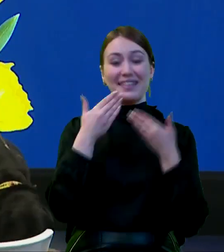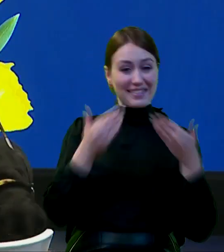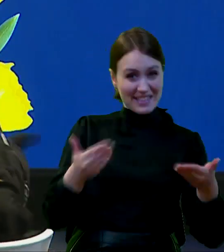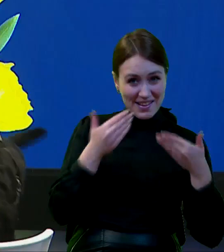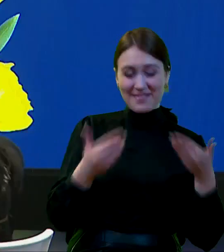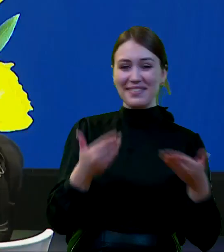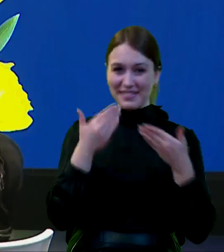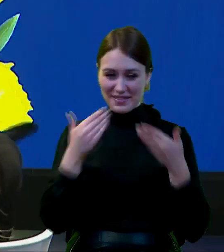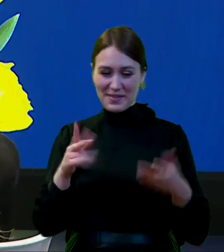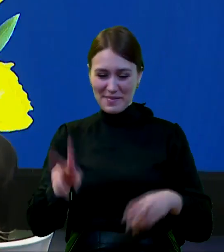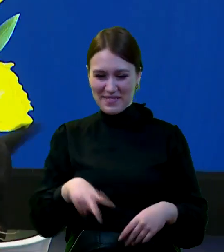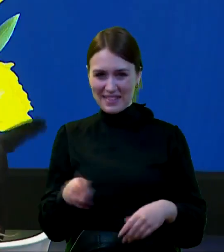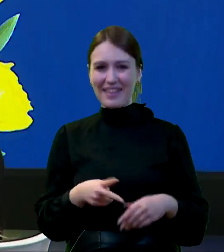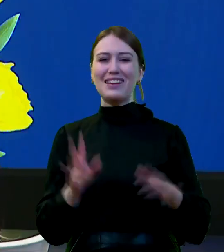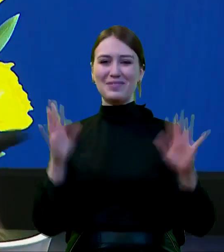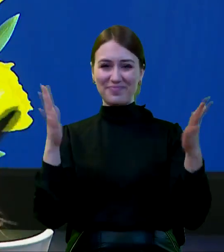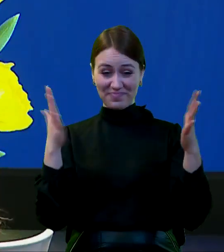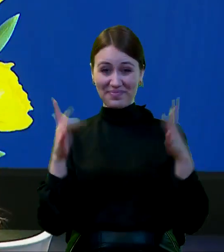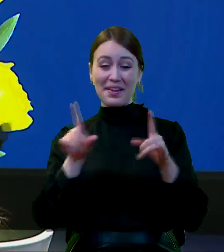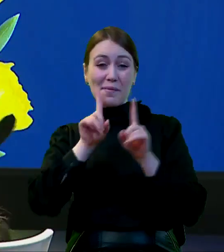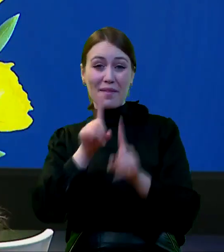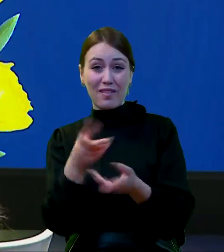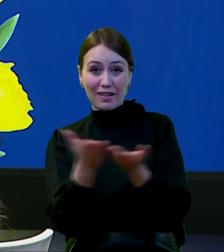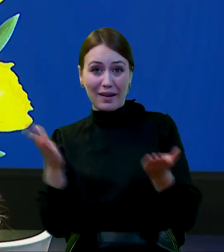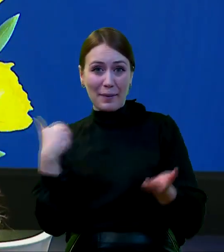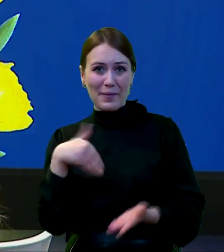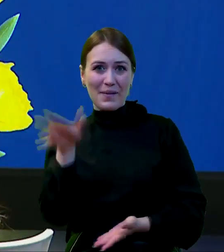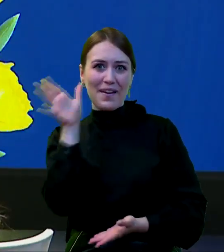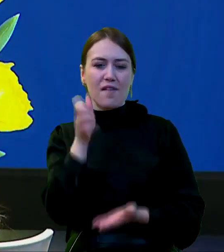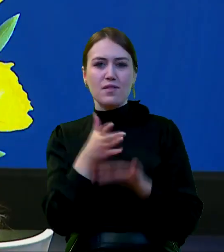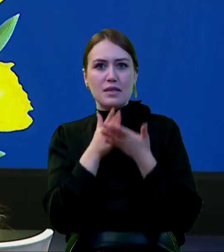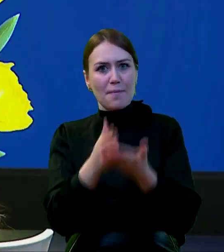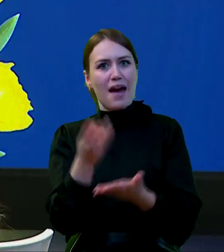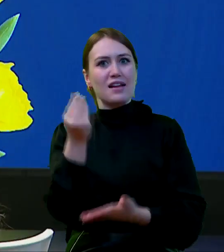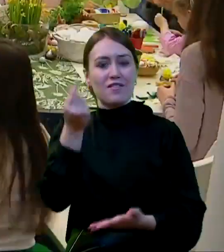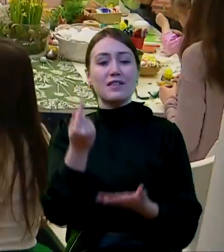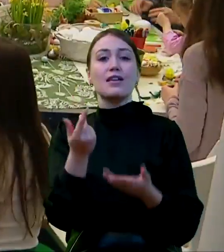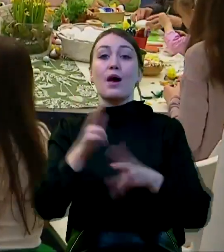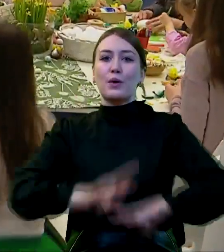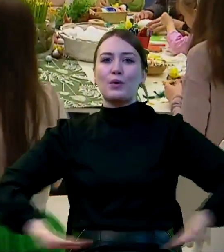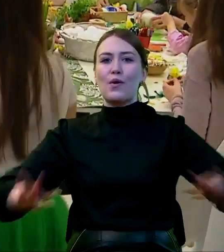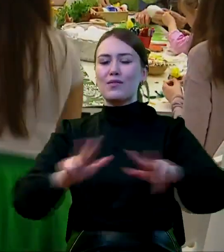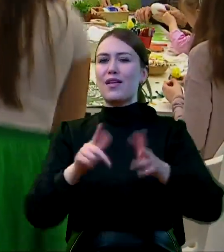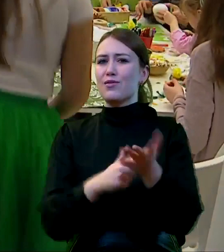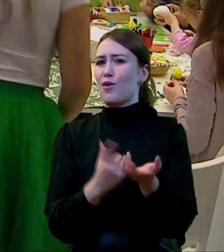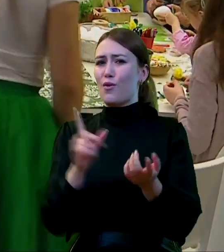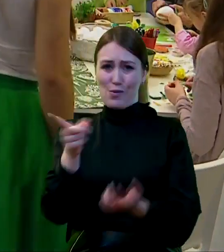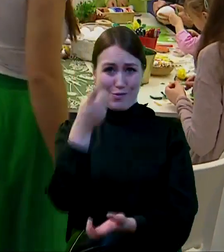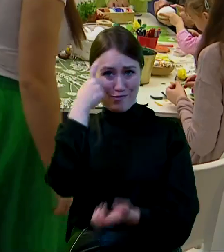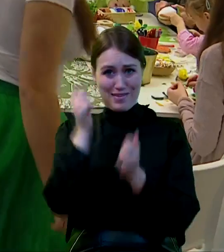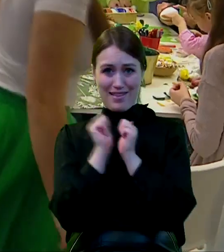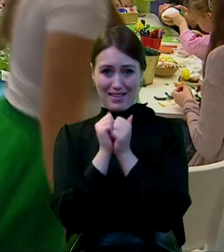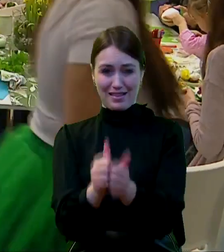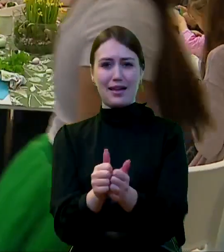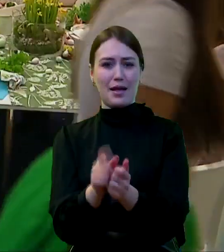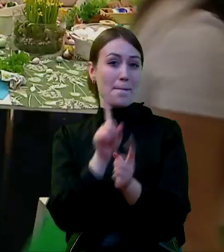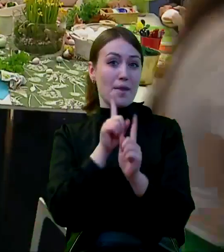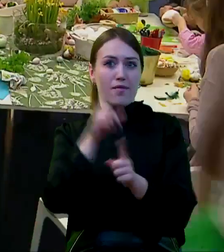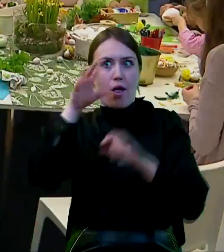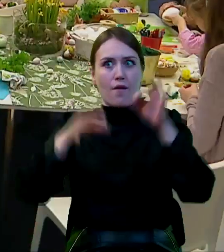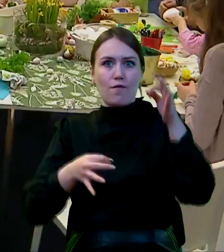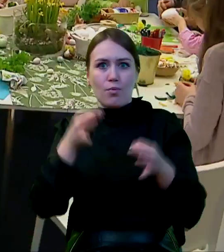serdecznie, Panie Ministrze. Tak jak Państwo słyszeli, wsparcie finansowe dla rodzin jest kluczowe, co nie ulega